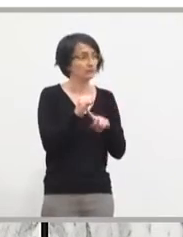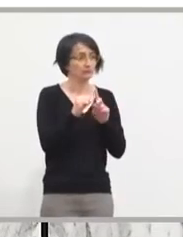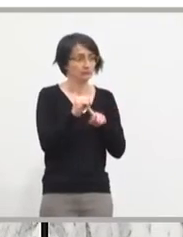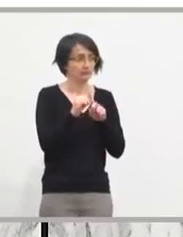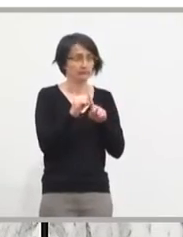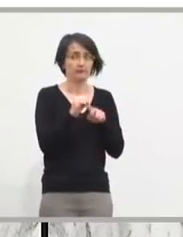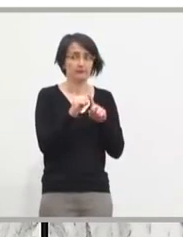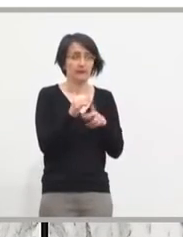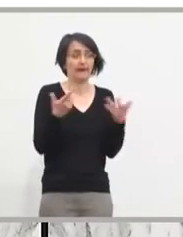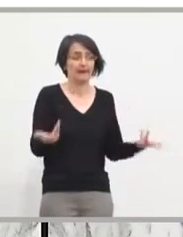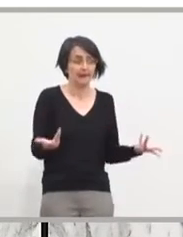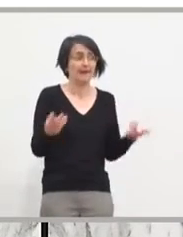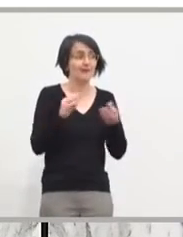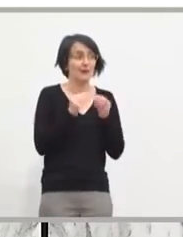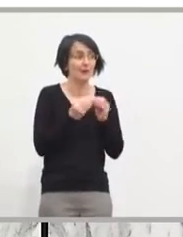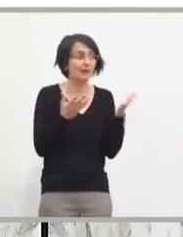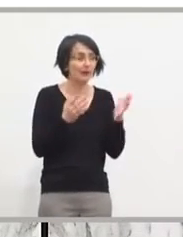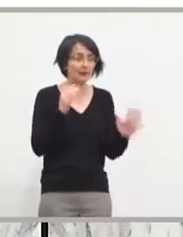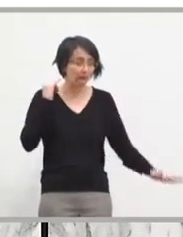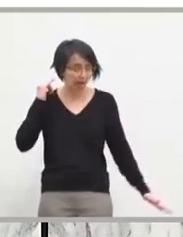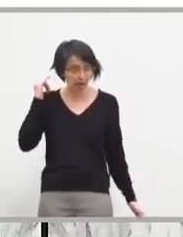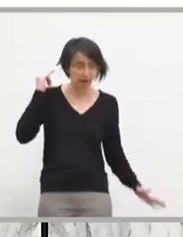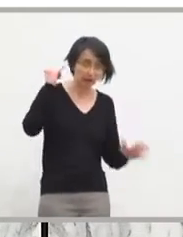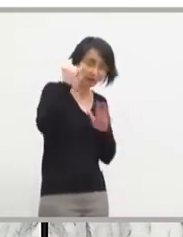combien va durer cette situation. Un certain...